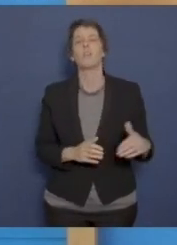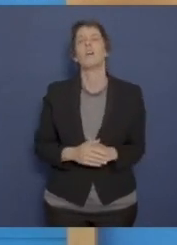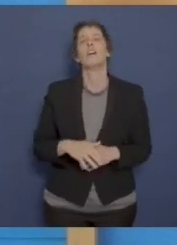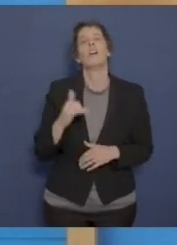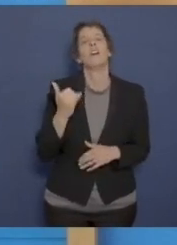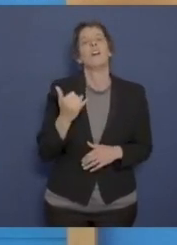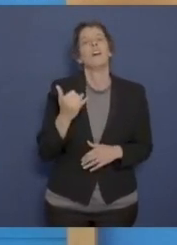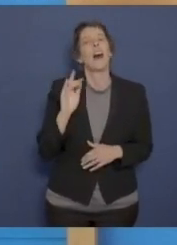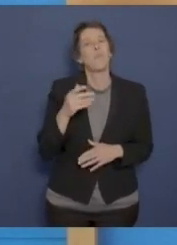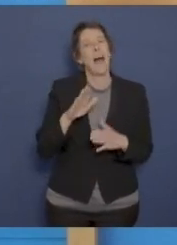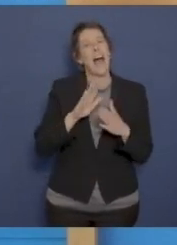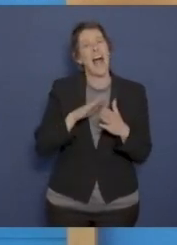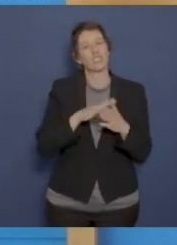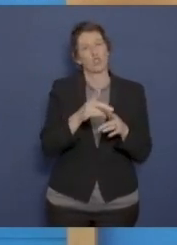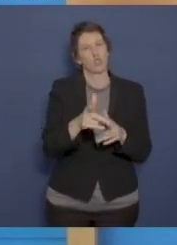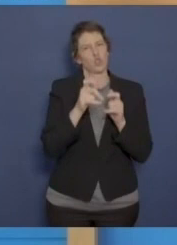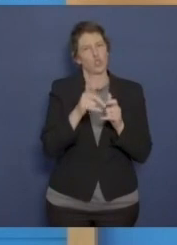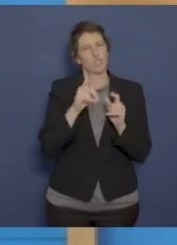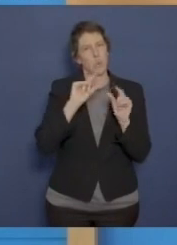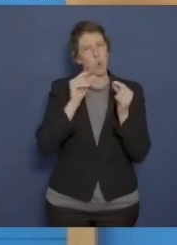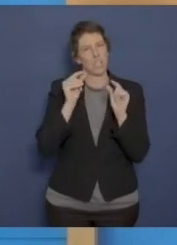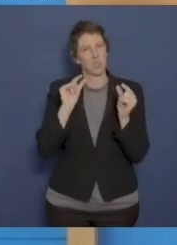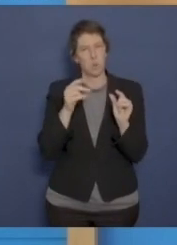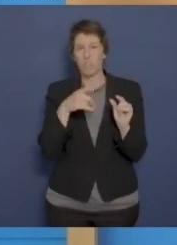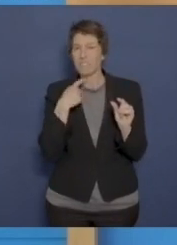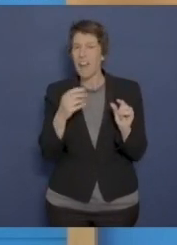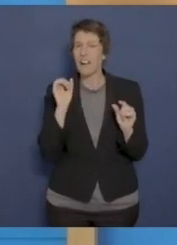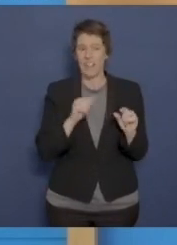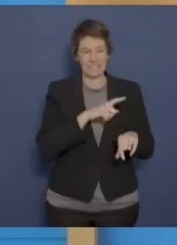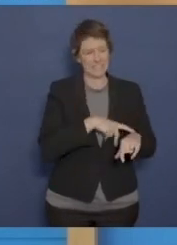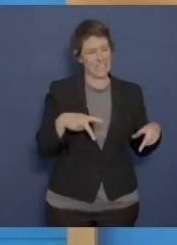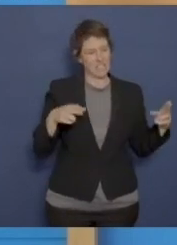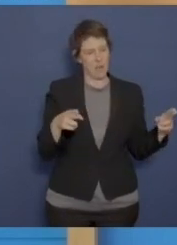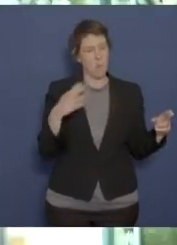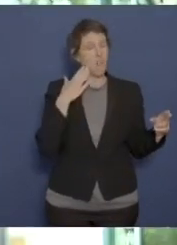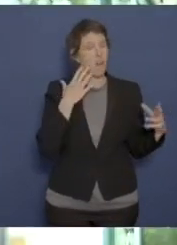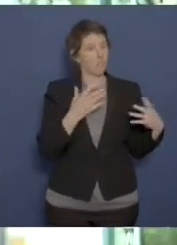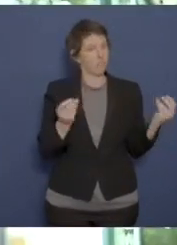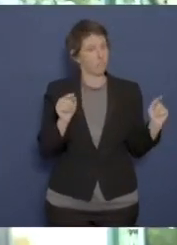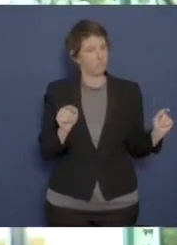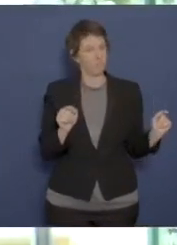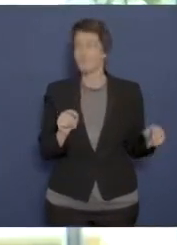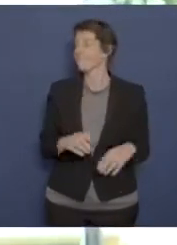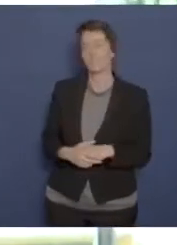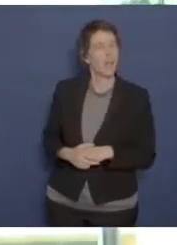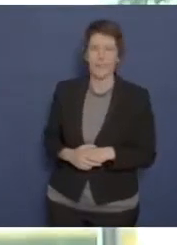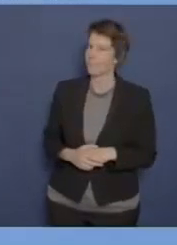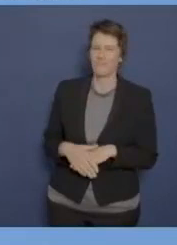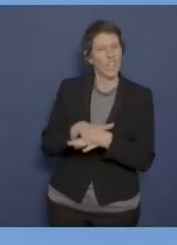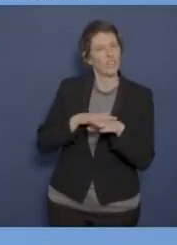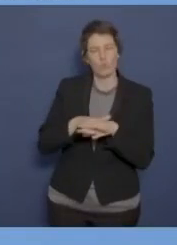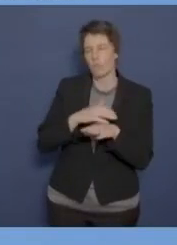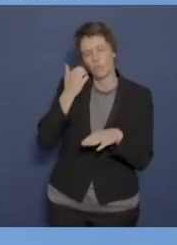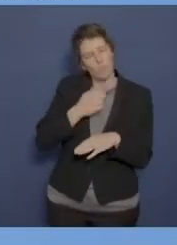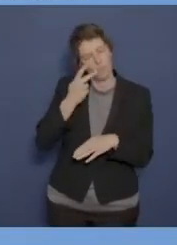Zur Handschussmunition können Sie da konkreter sagen, in welchem Zeitraum die verschwunden sind? Nein, auch da bitte ich einfach